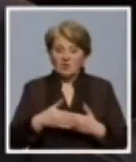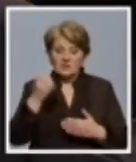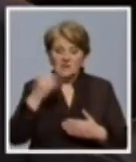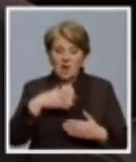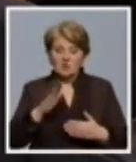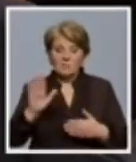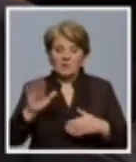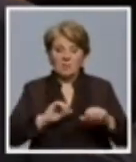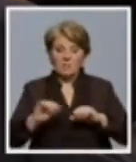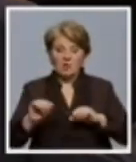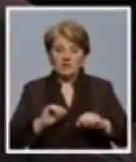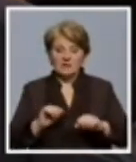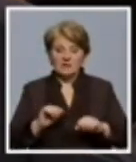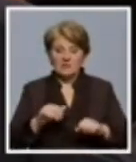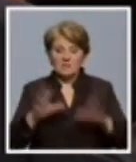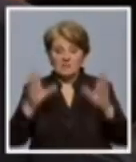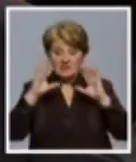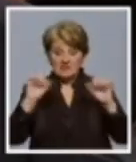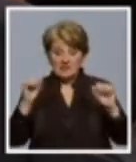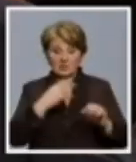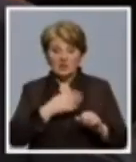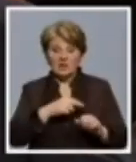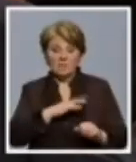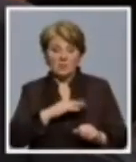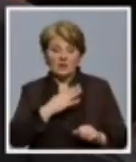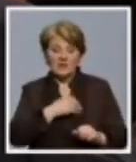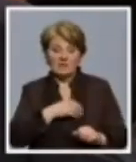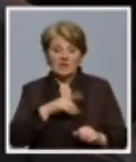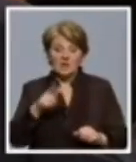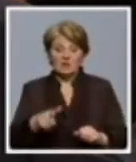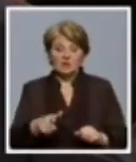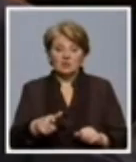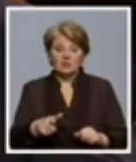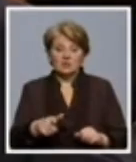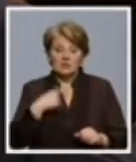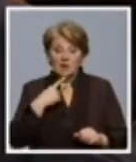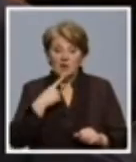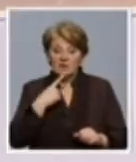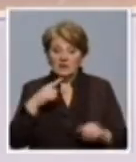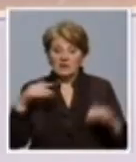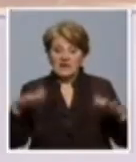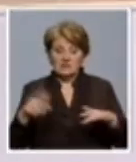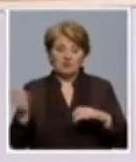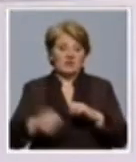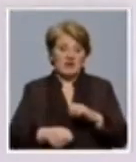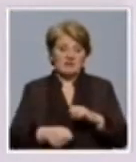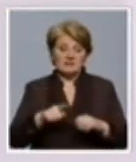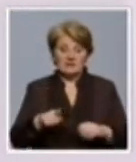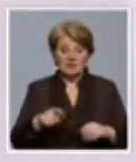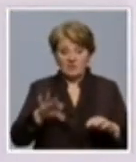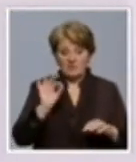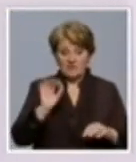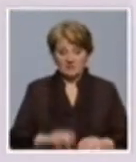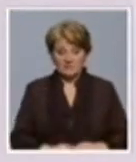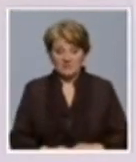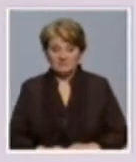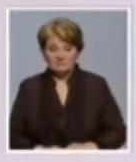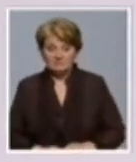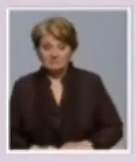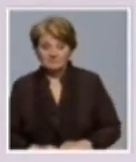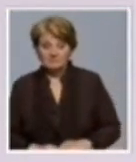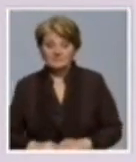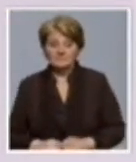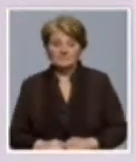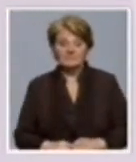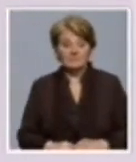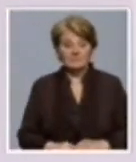prema politici i prema Savo Republike Hrvatske, koji ovdje skažu za stolom, ja znam da će nadokazniti na ovim Hvala lijepa. Vi budete malo kraći kao količki